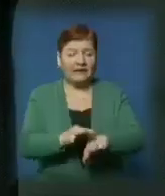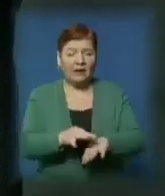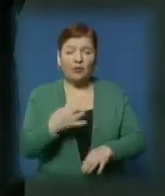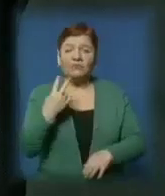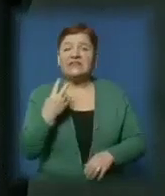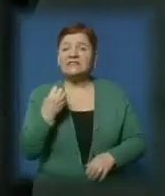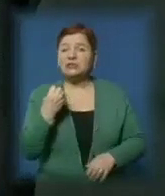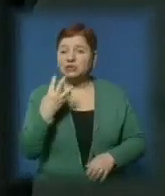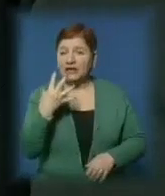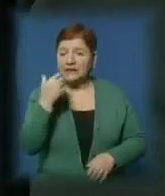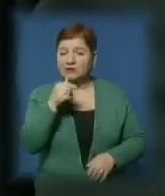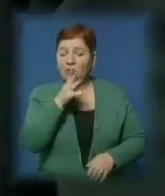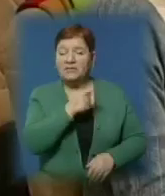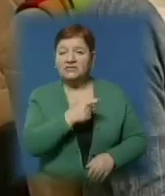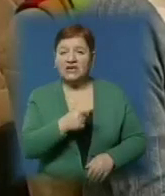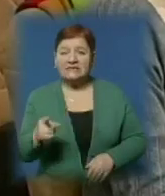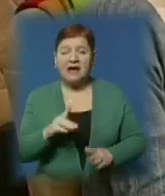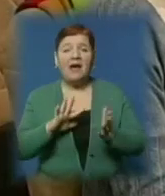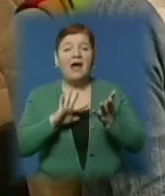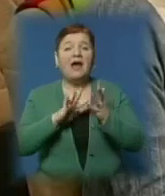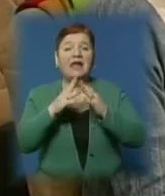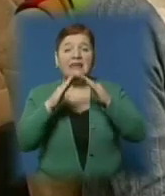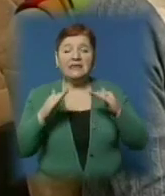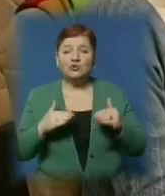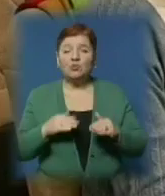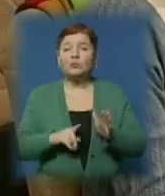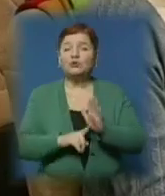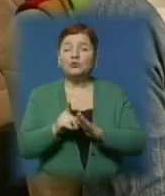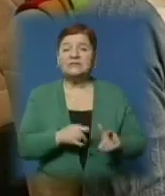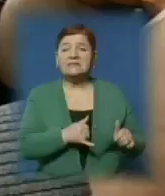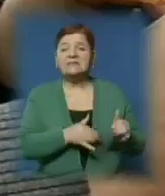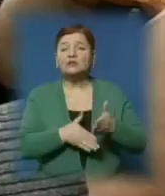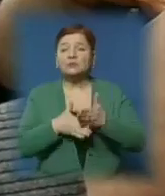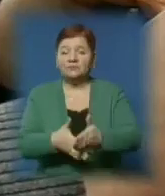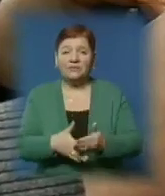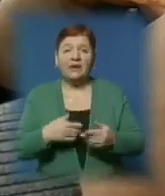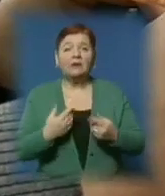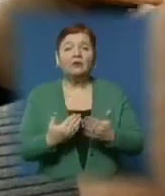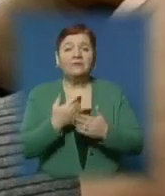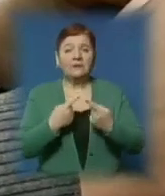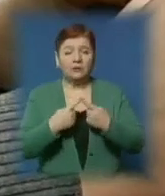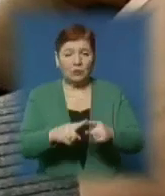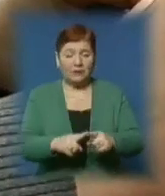2014-му під час стрелювання лісу почнуть застосовувати природозберігаючі технології.